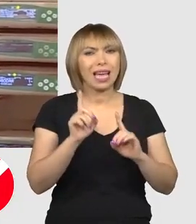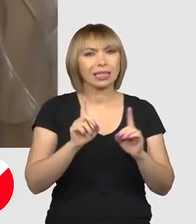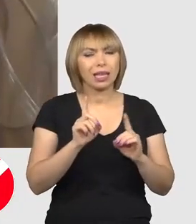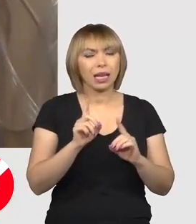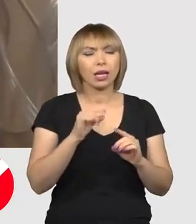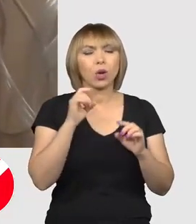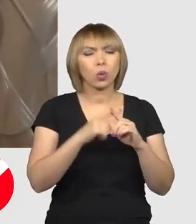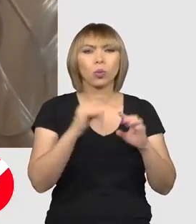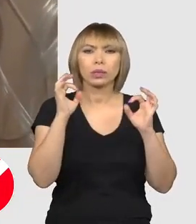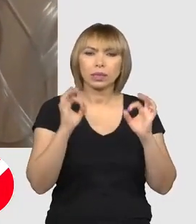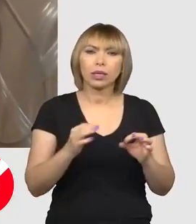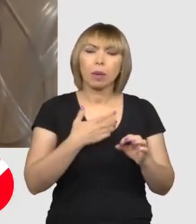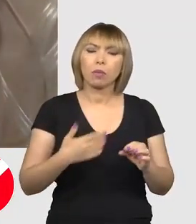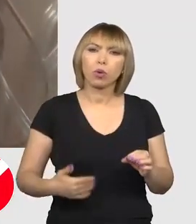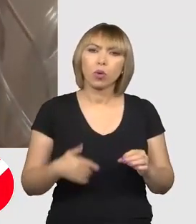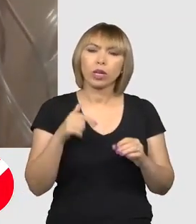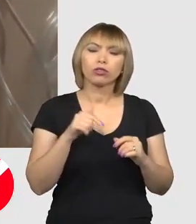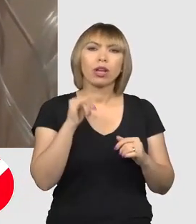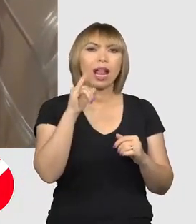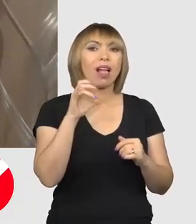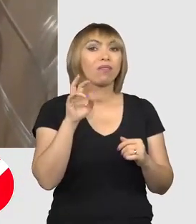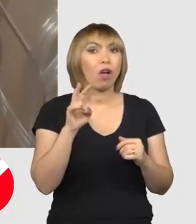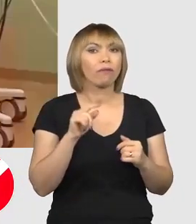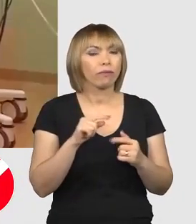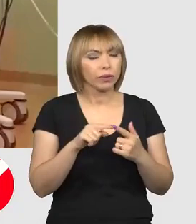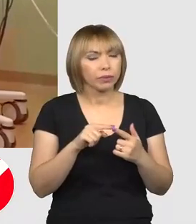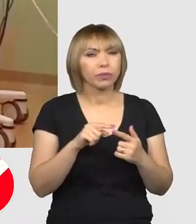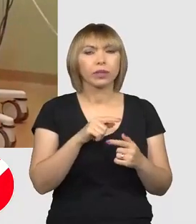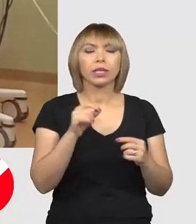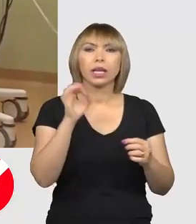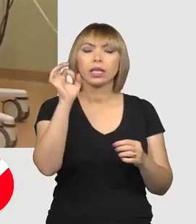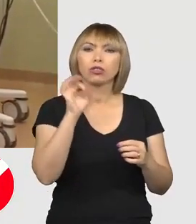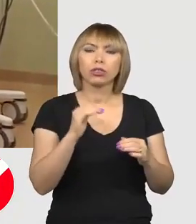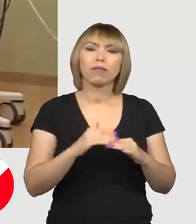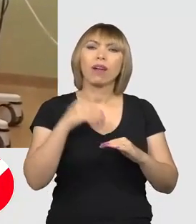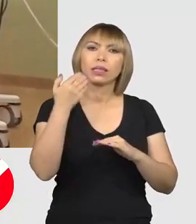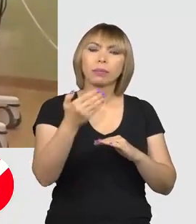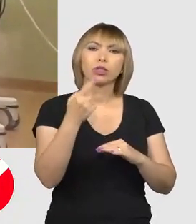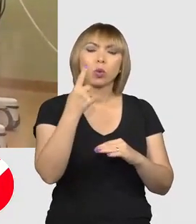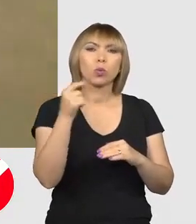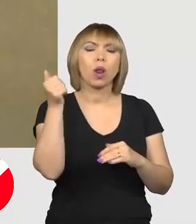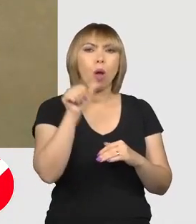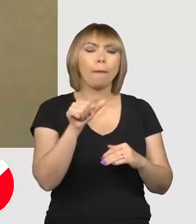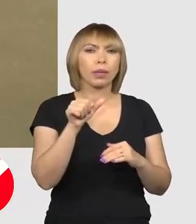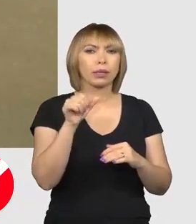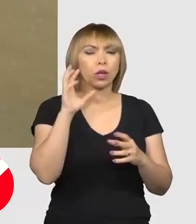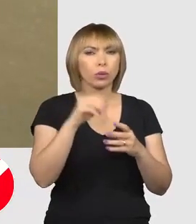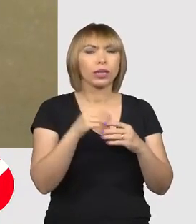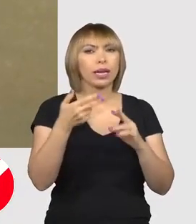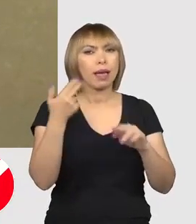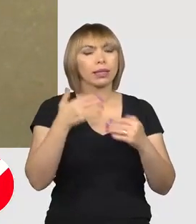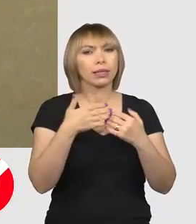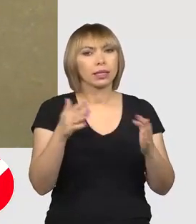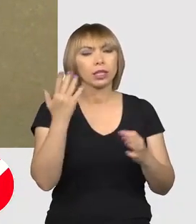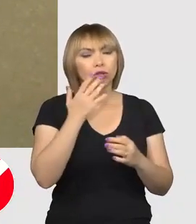cu siguranță, în București și în Ilhov, incidența va depăși 1 la 1000 înainte de deschiderea